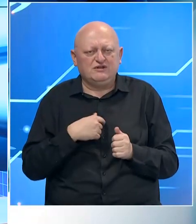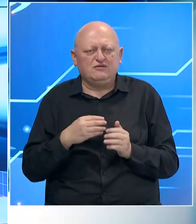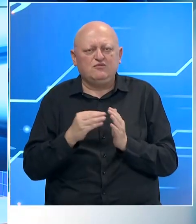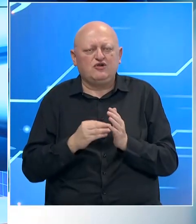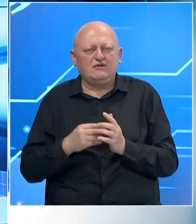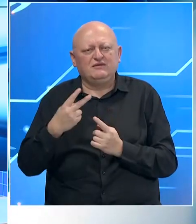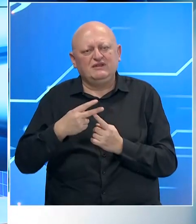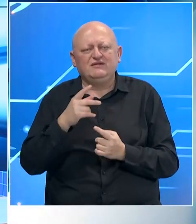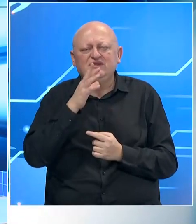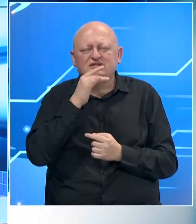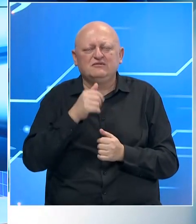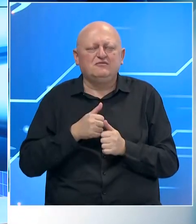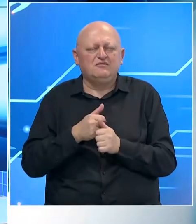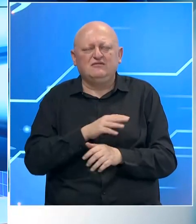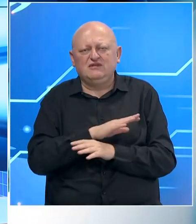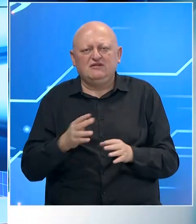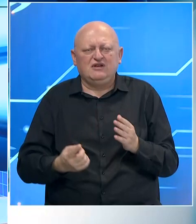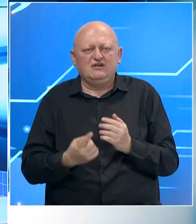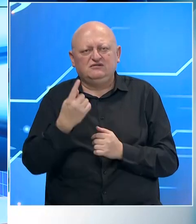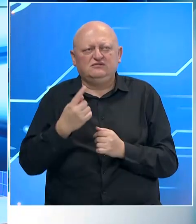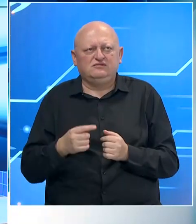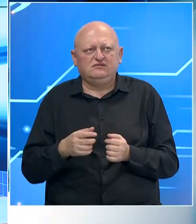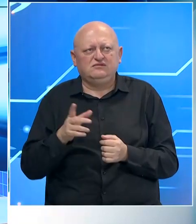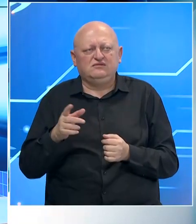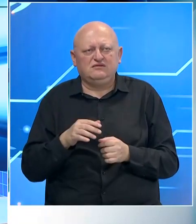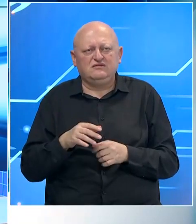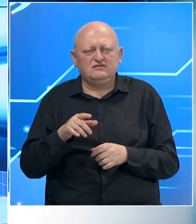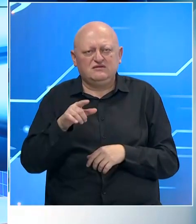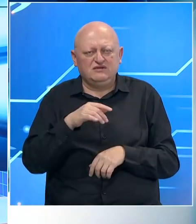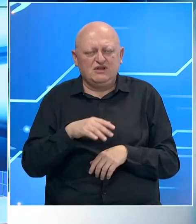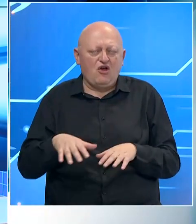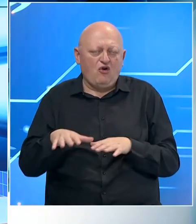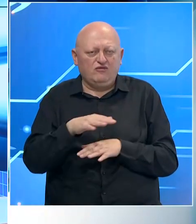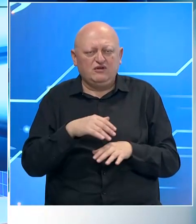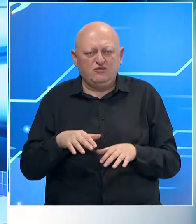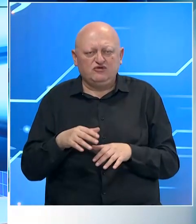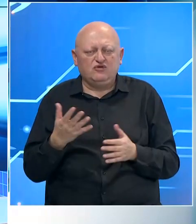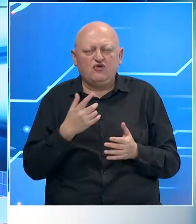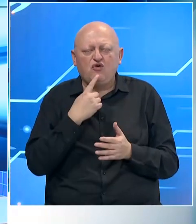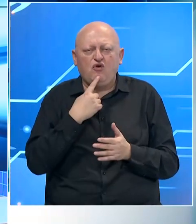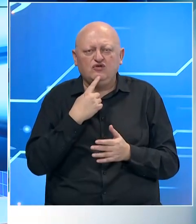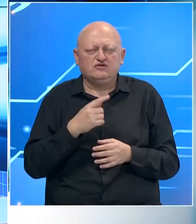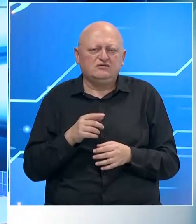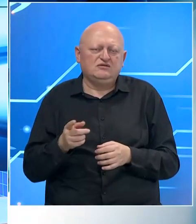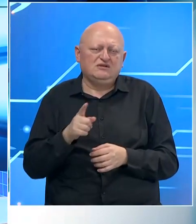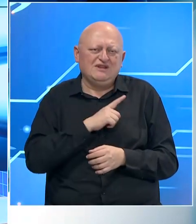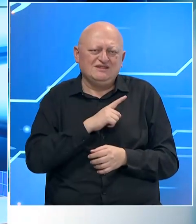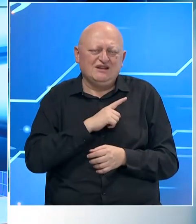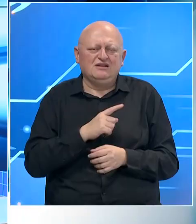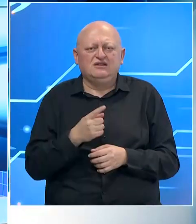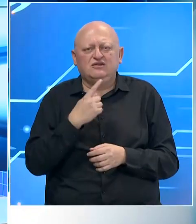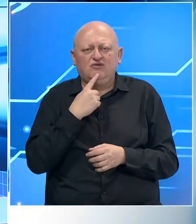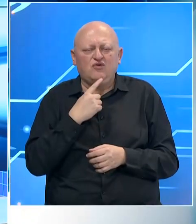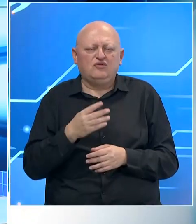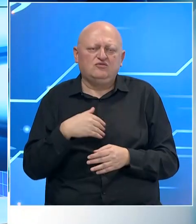sprogram Televizije Sarajevo i ćemo pratiti sva dešavanja sa ovih područja koji su nastradali i kojima